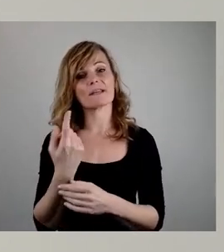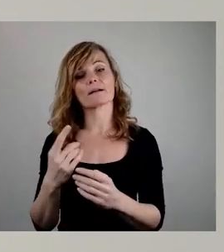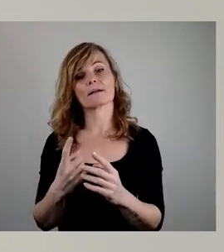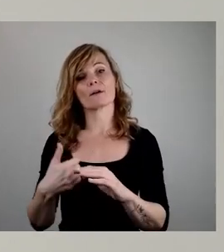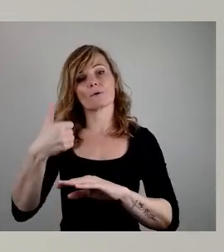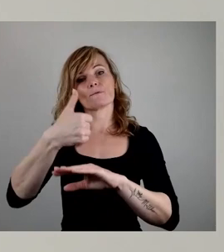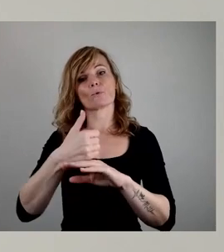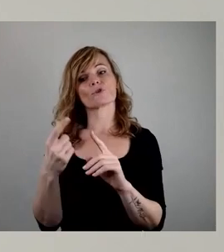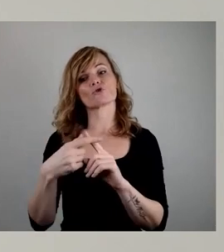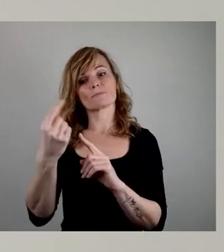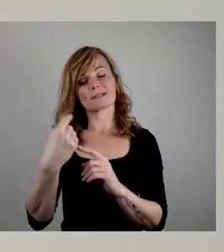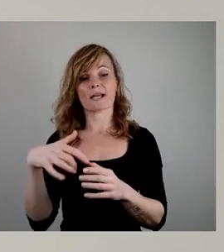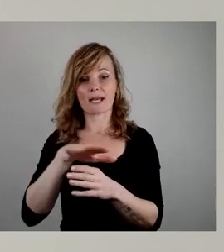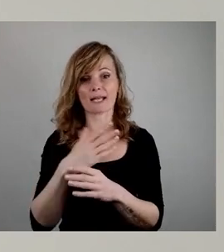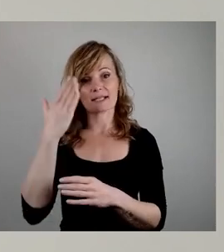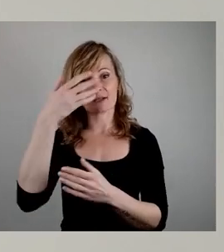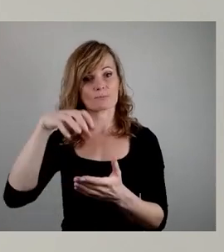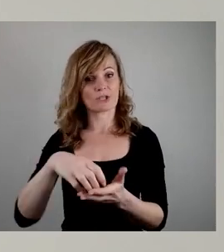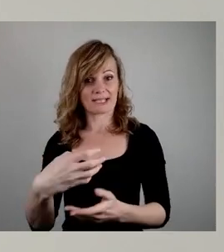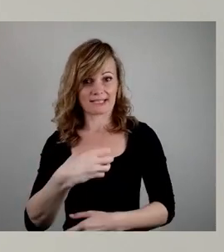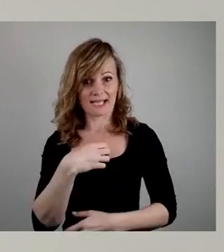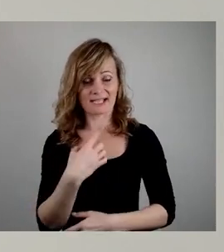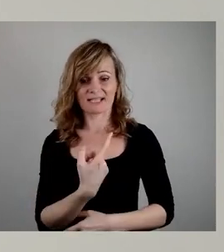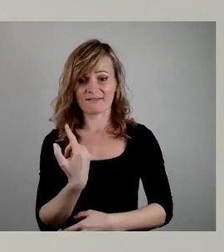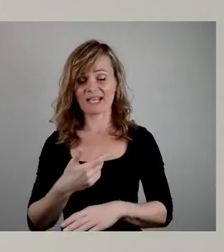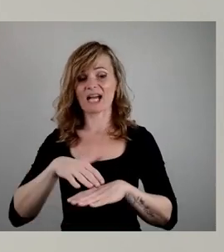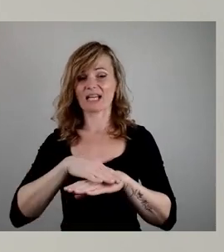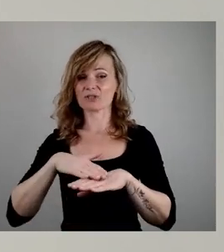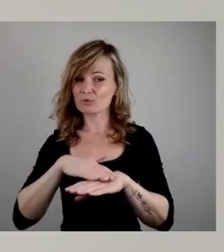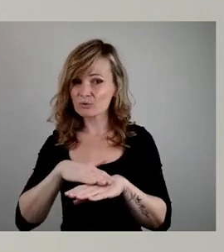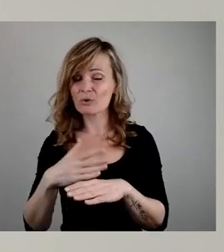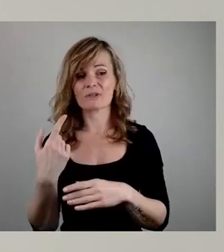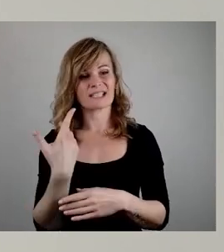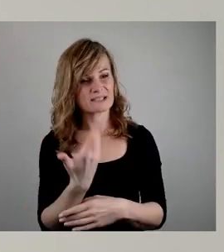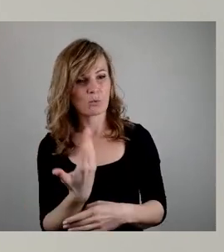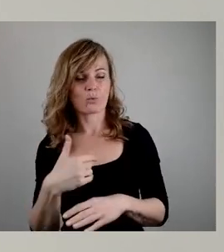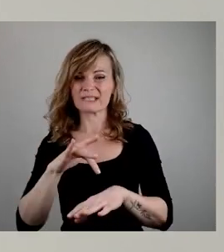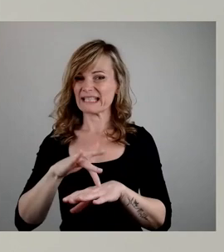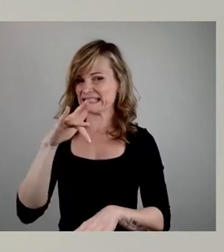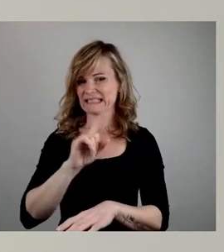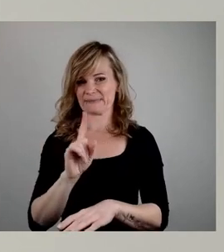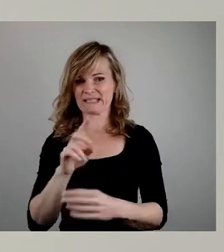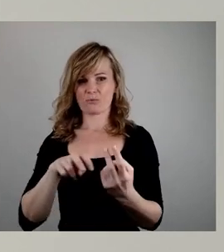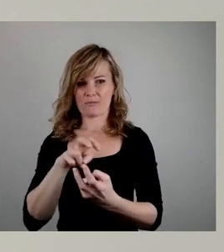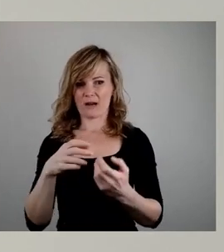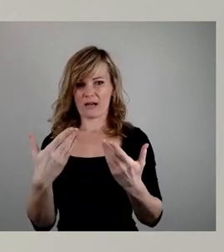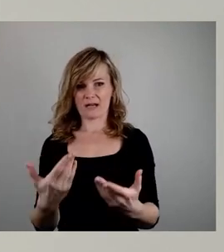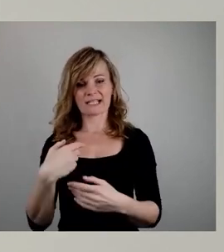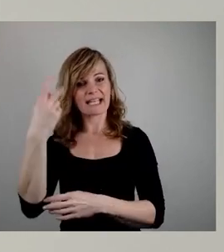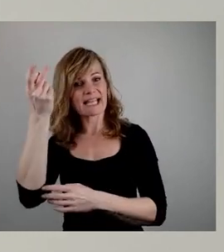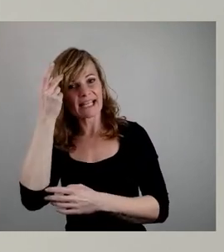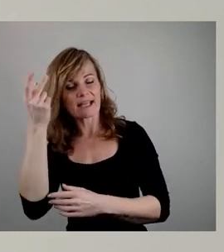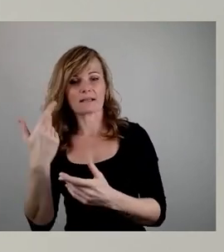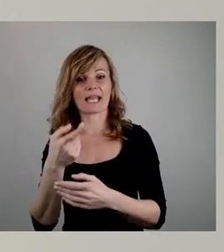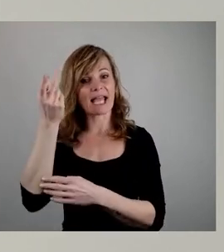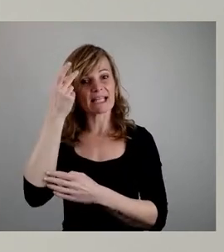Landeshauptstadt Dresden entschuldigt für diesen unsensiblen Umgang mit diesem Gedenk- und Erinnerungsort.